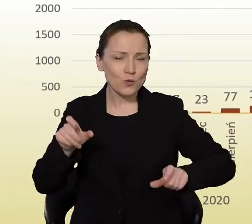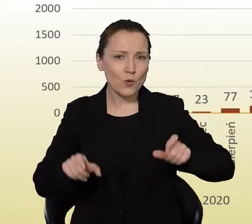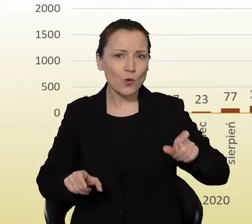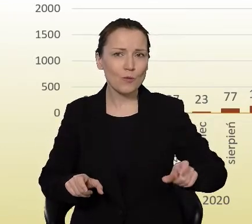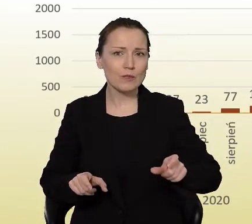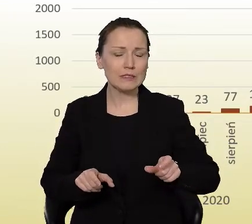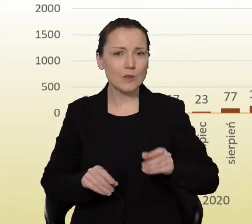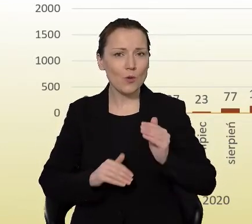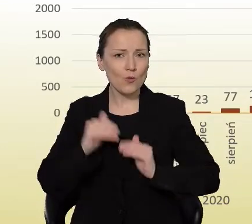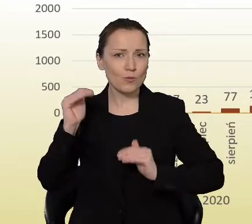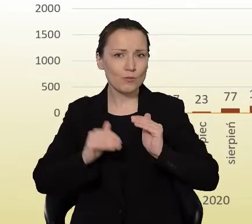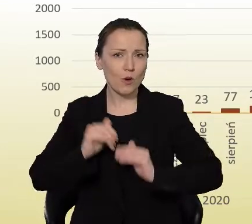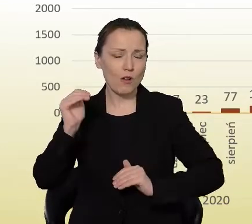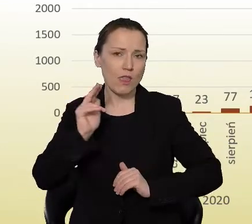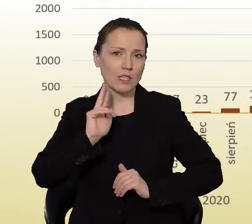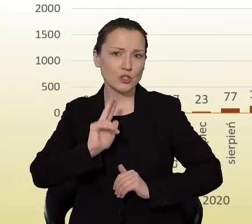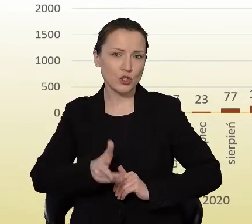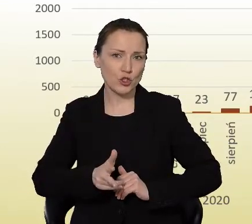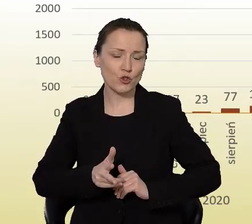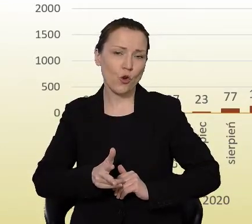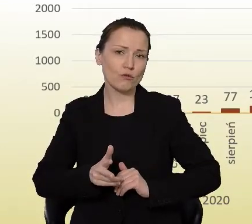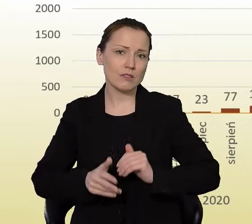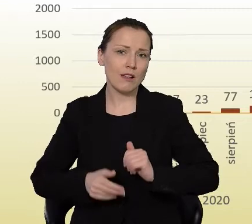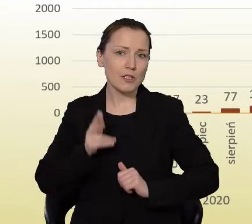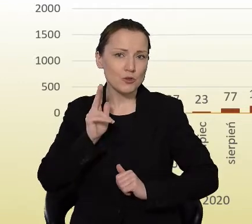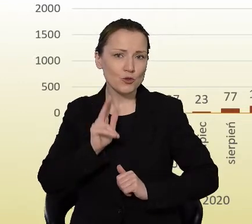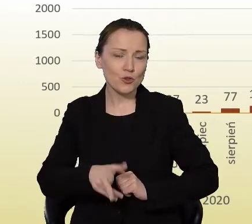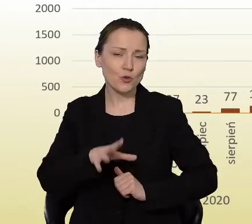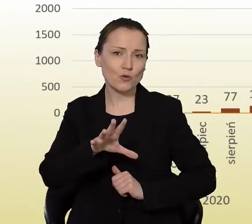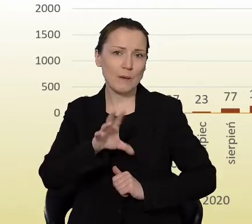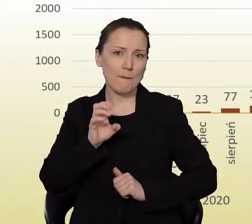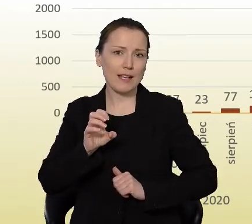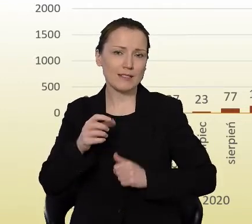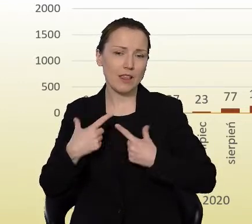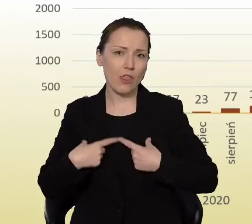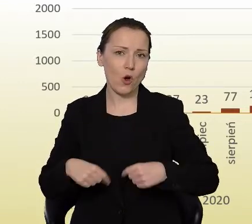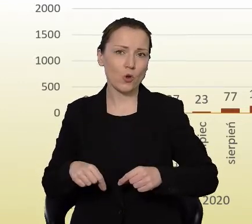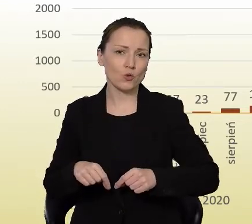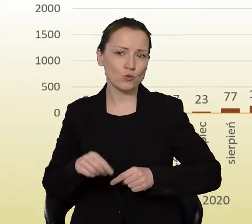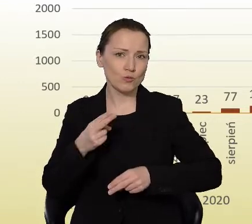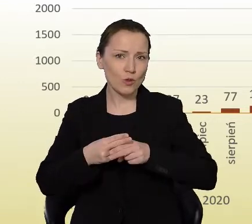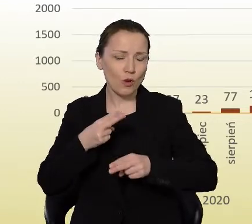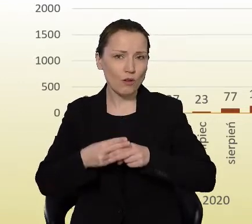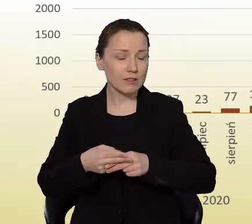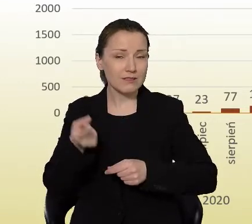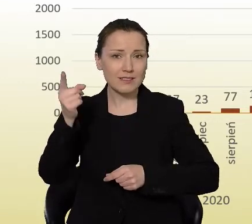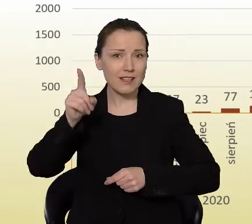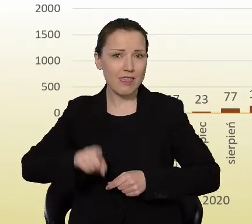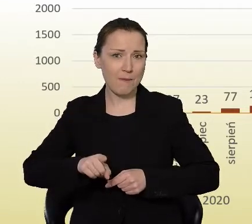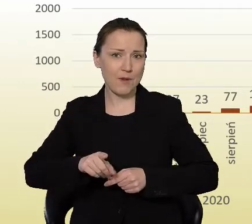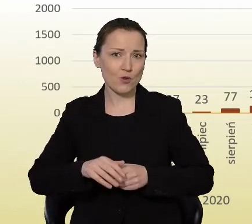przekraczały 3 tysiące, a nawet 3 tysiące 500 zakażeń w ciągu jednego miesiąca.